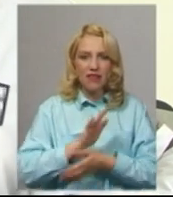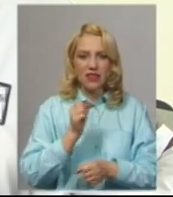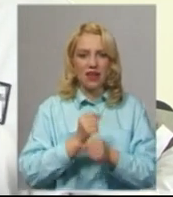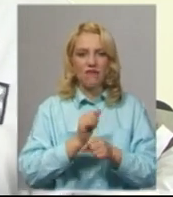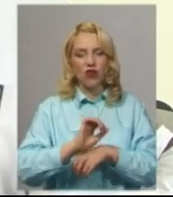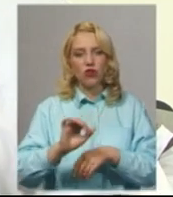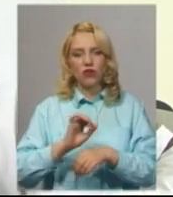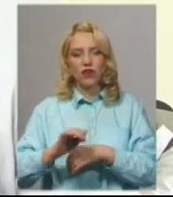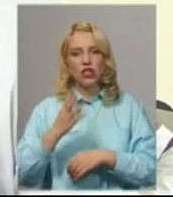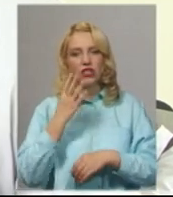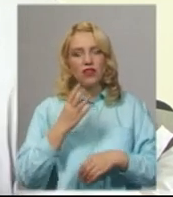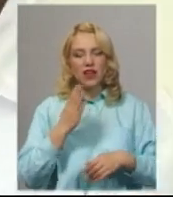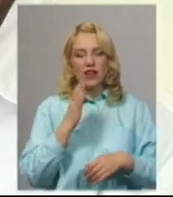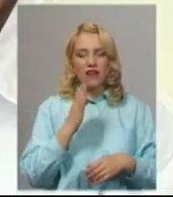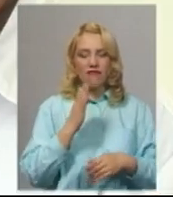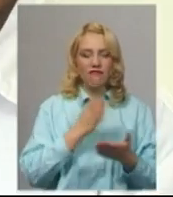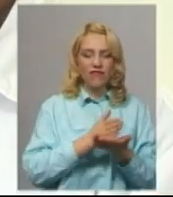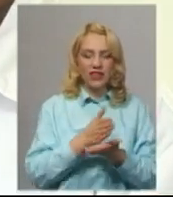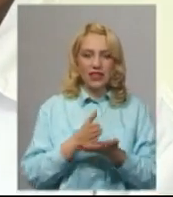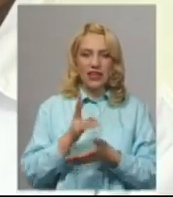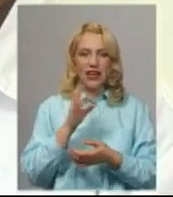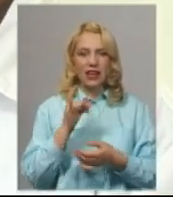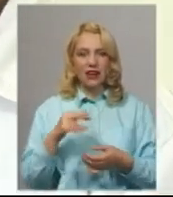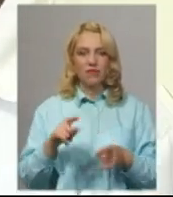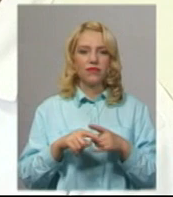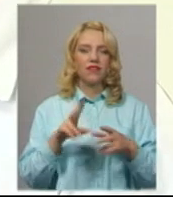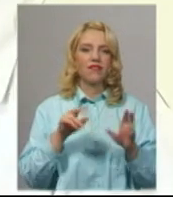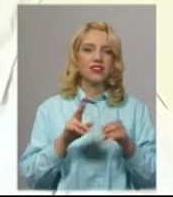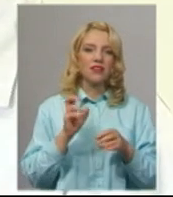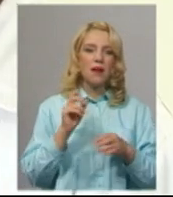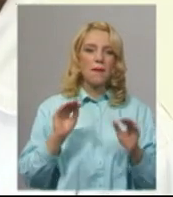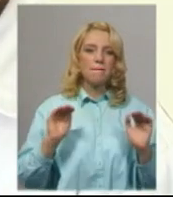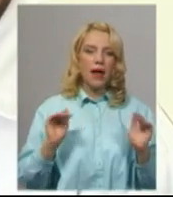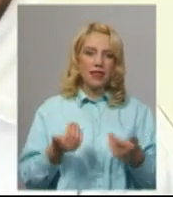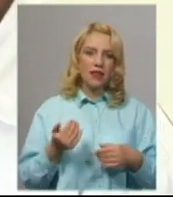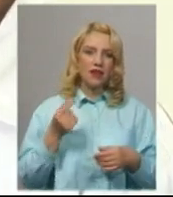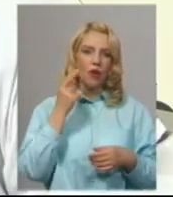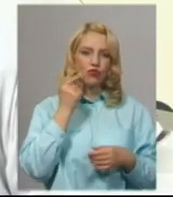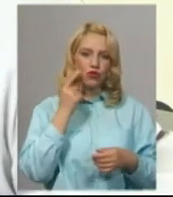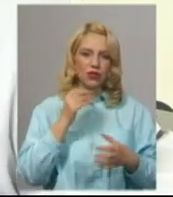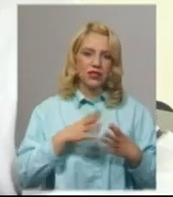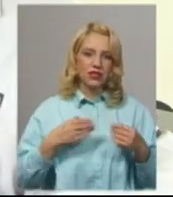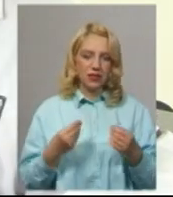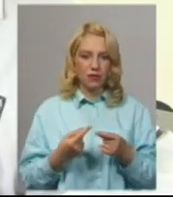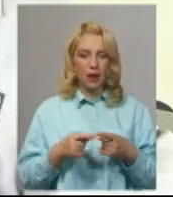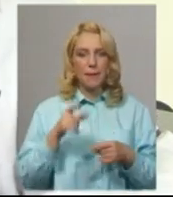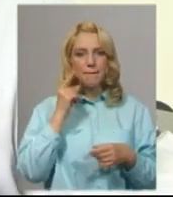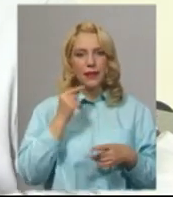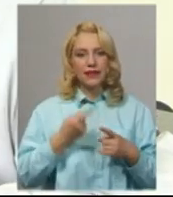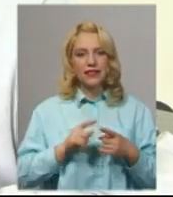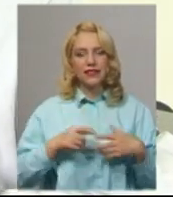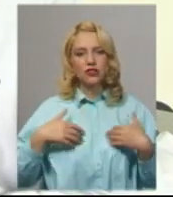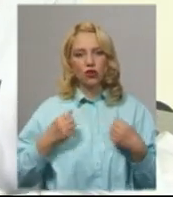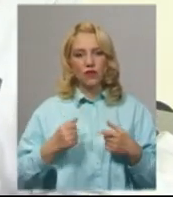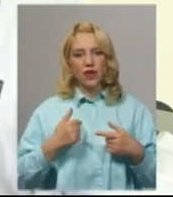Чотири види крем меді. І подальшому хочемо розширятися. Маленька така бджолина сім'я, які трудимося на благо один одного. Мед – це здоров'я. А так